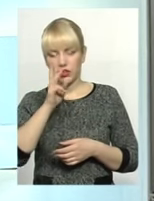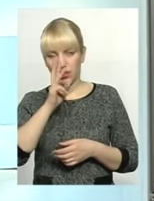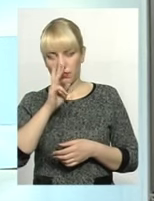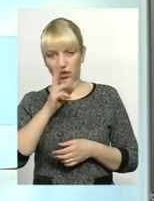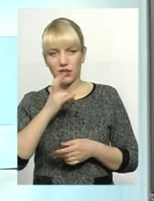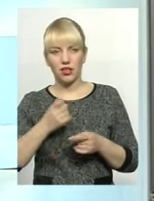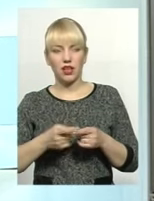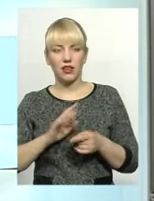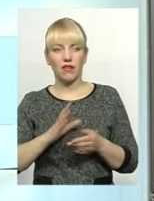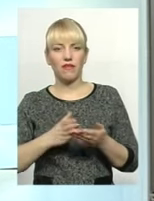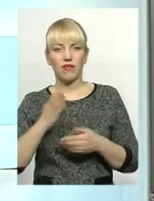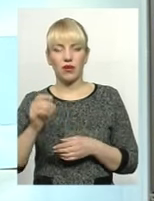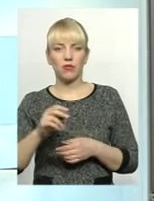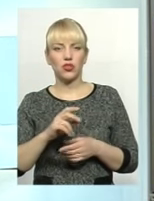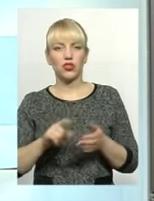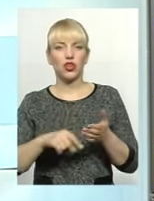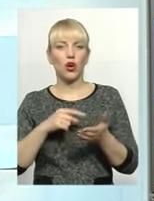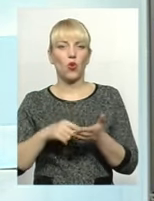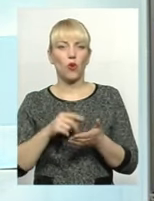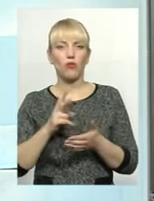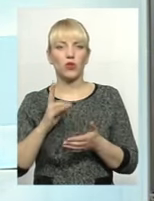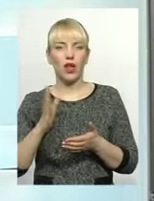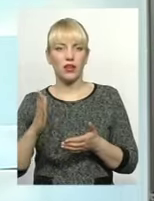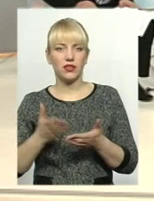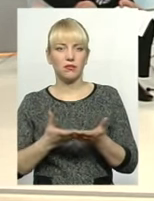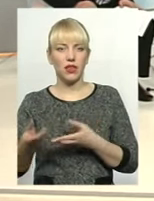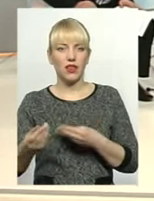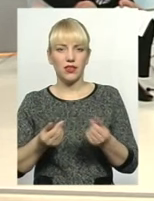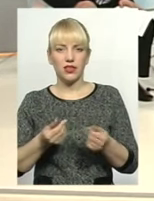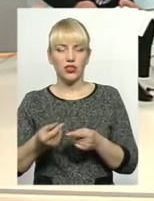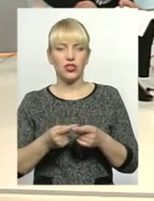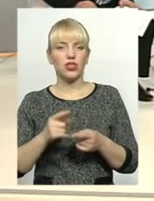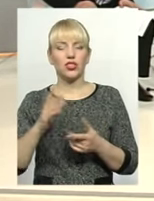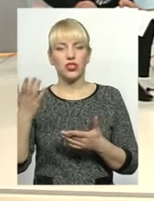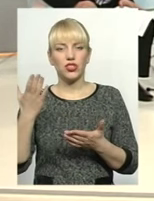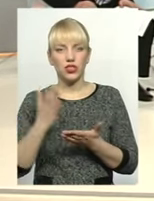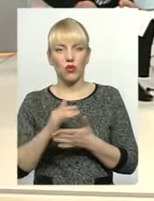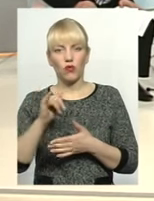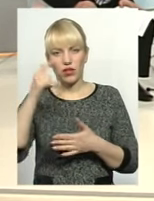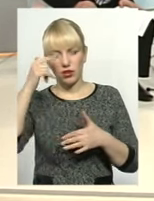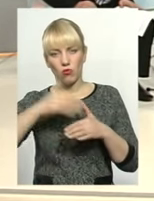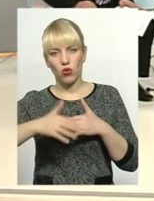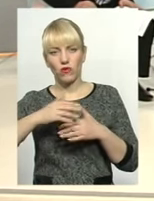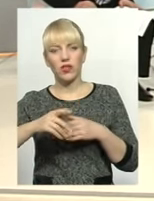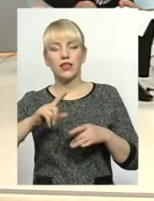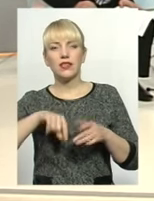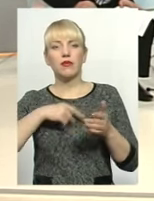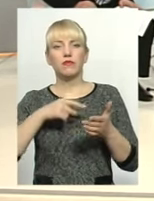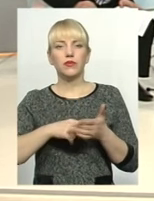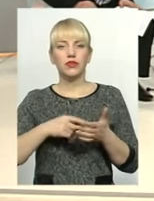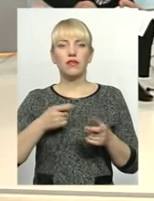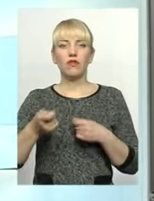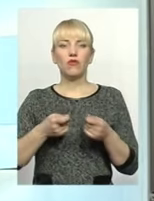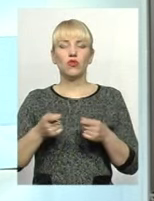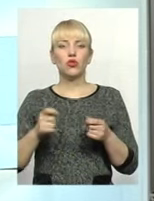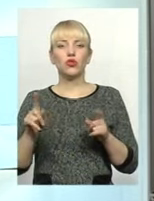на невиплачені комунальні платежі, і чи знаходите порозуміння на рівні, на місцевому рівні з місцевою владою, аби якось,